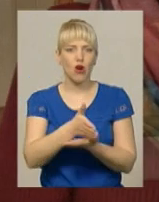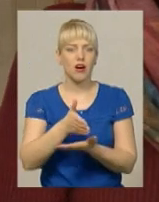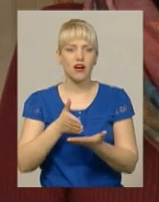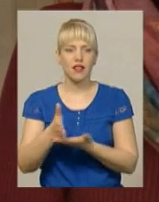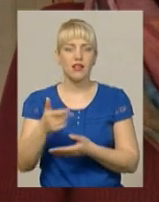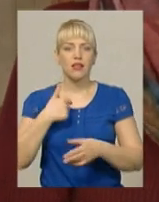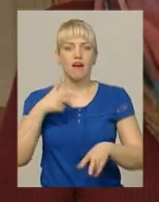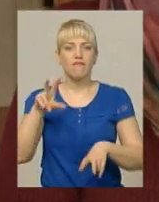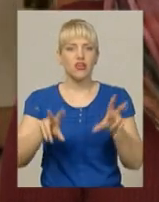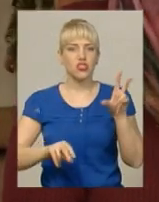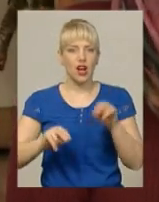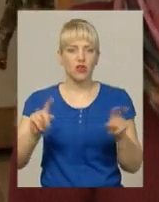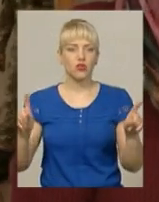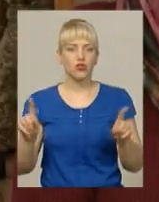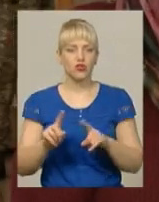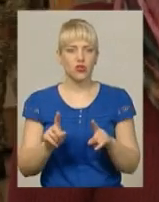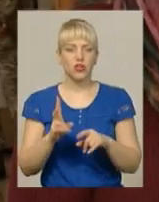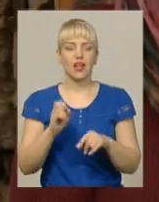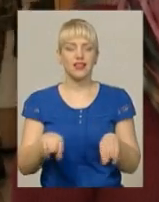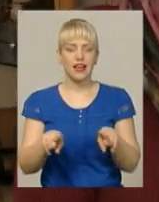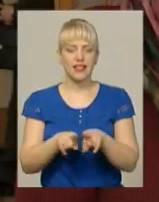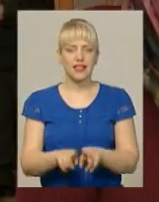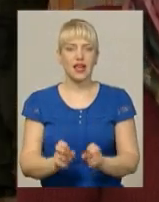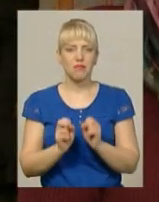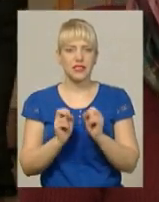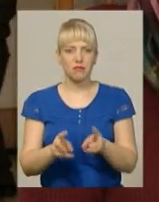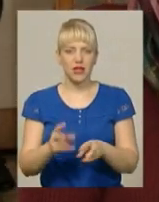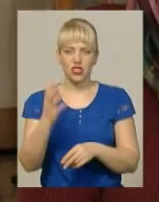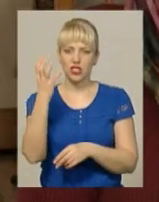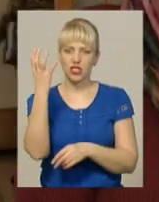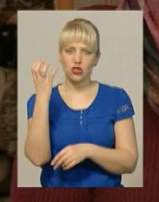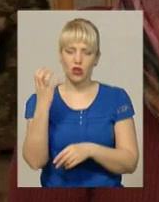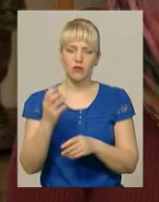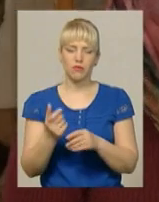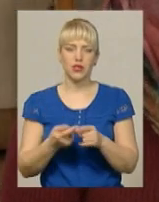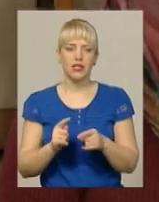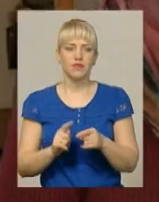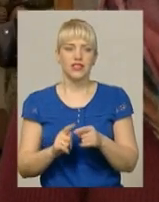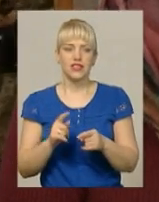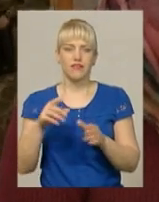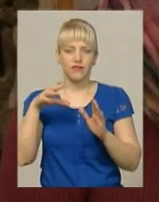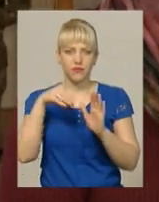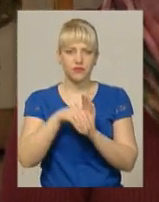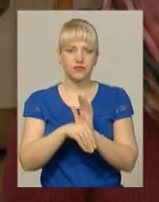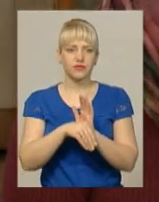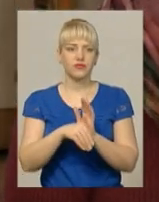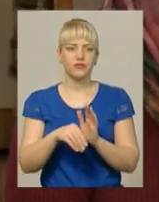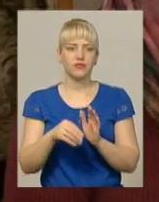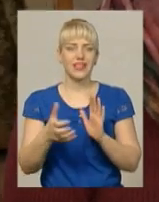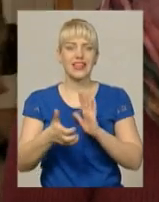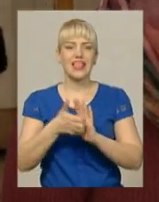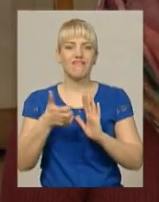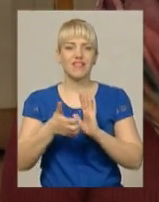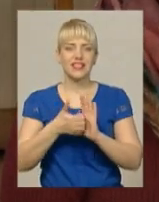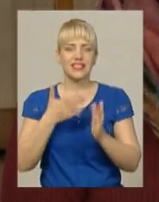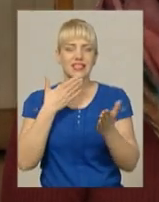я вважаю, що на такі небезпечні селфі штовхає і в тому числі дефіцит